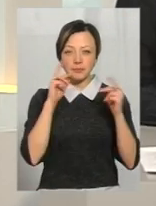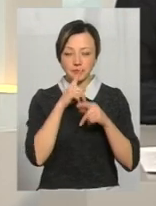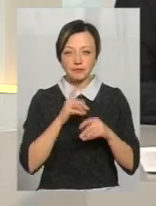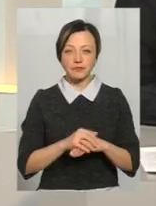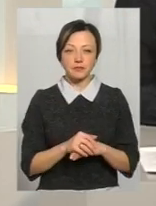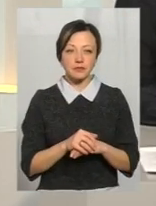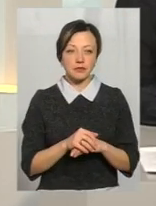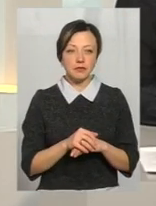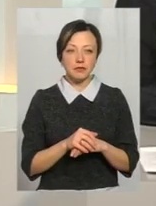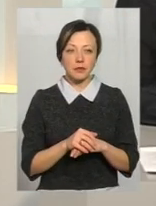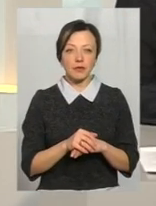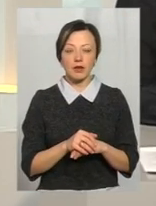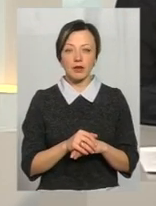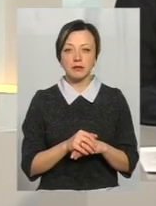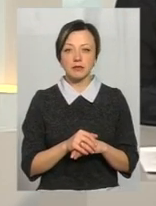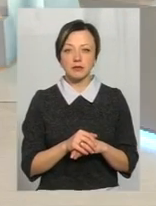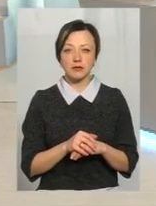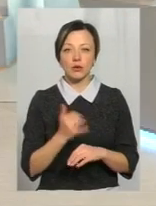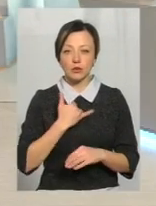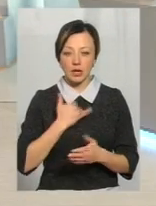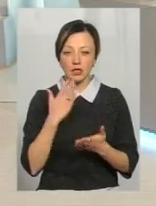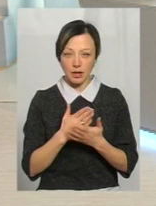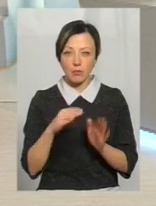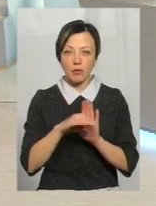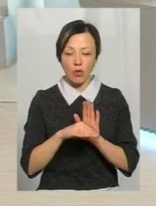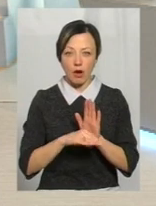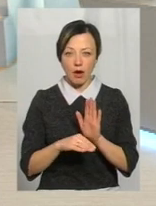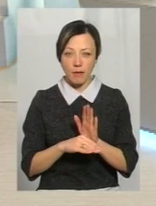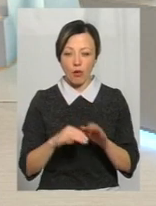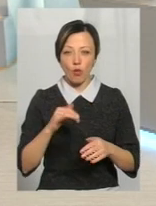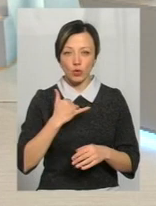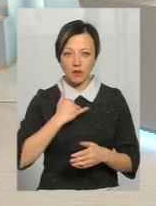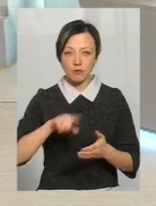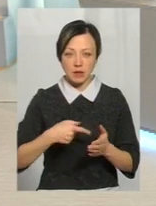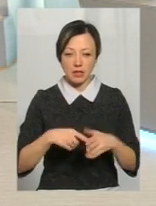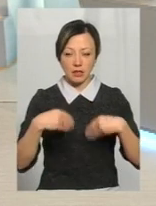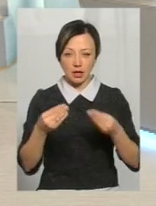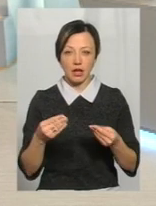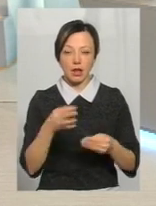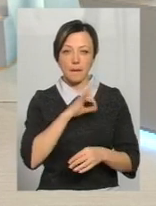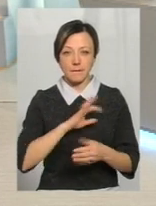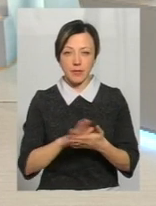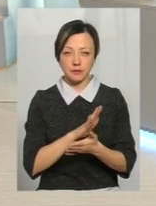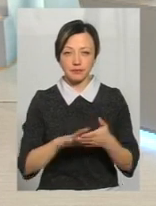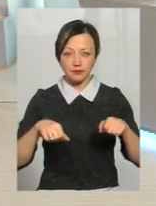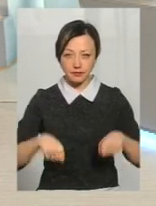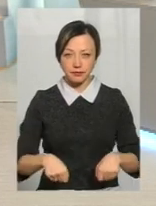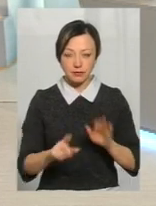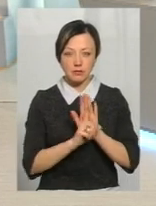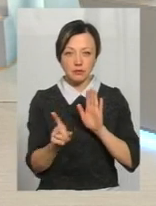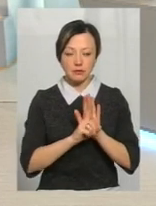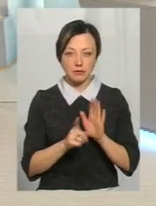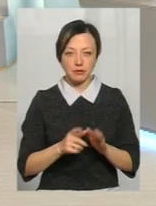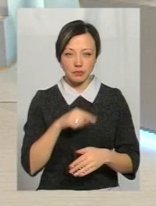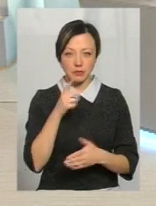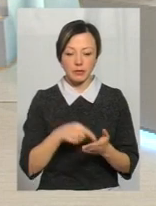міста? У нас є програма, яка надає цим людям право на пільговий проїзд?